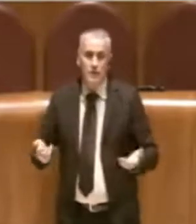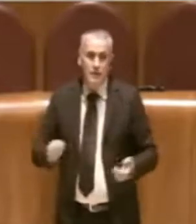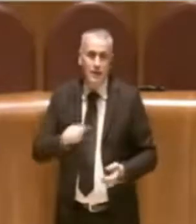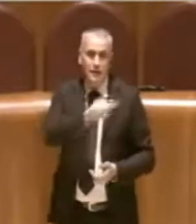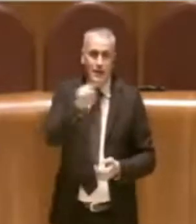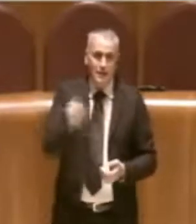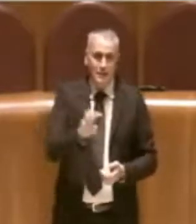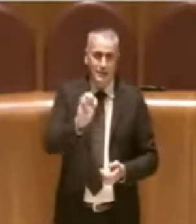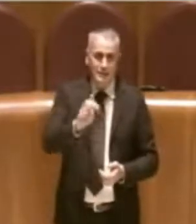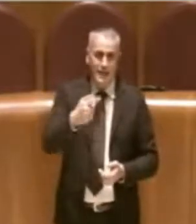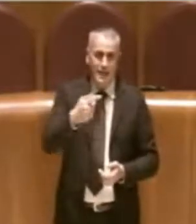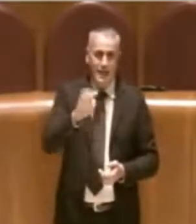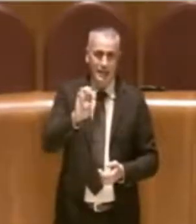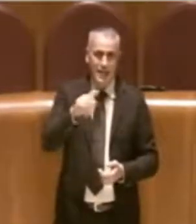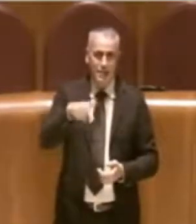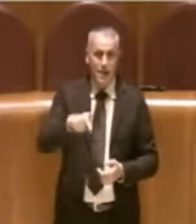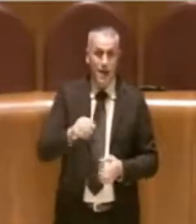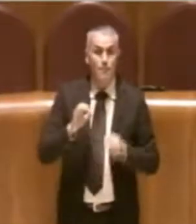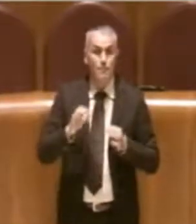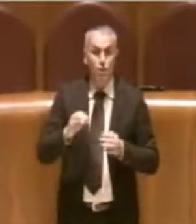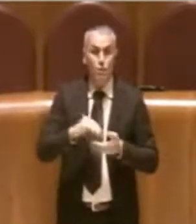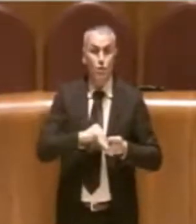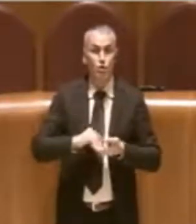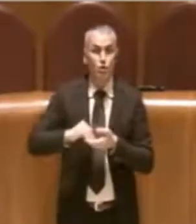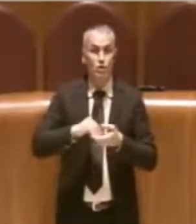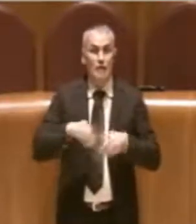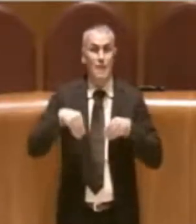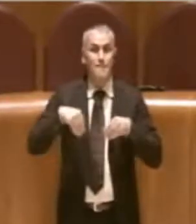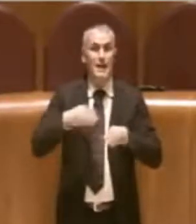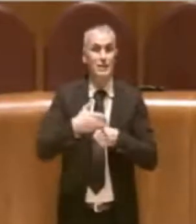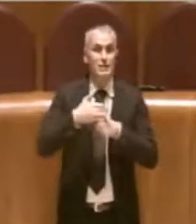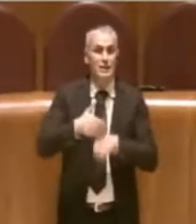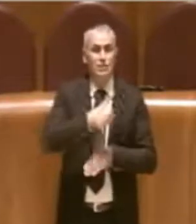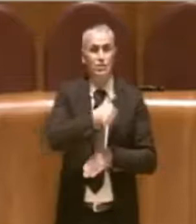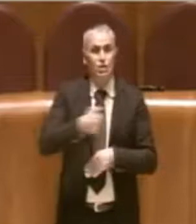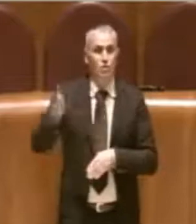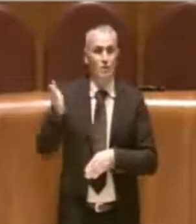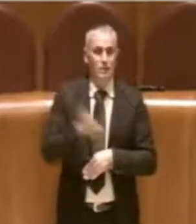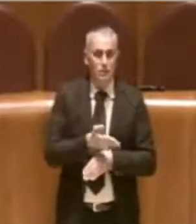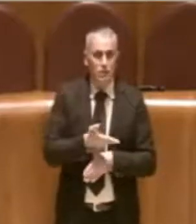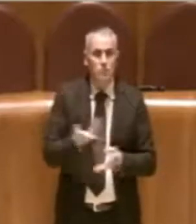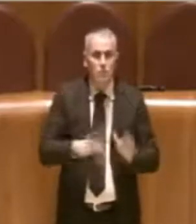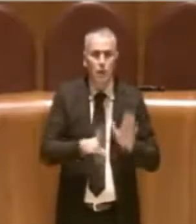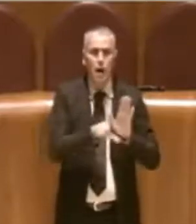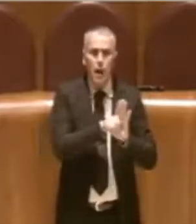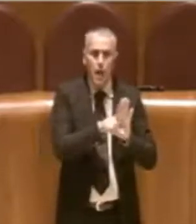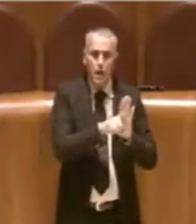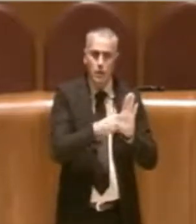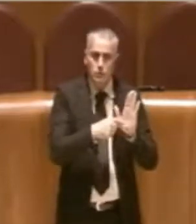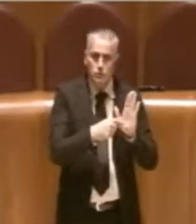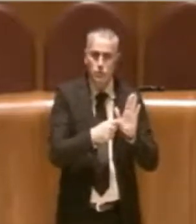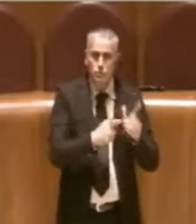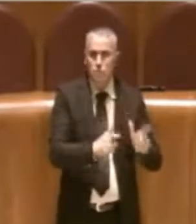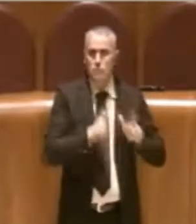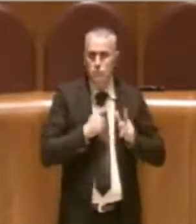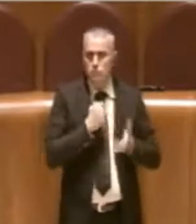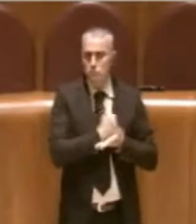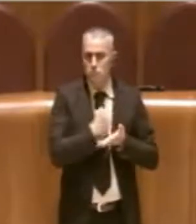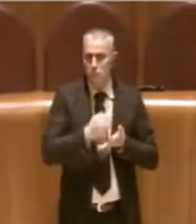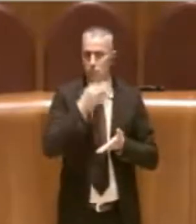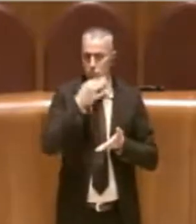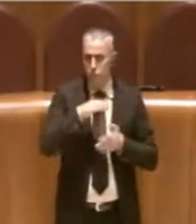partecipata al 100% del Comune di Roma, è uno strumento che le leggi ci consentono di utilizzare,